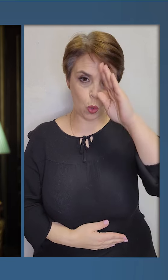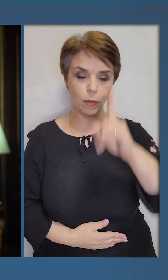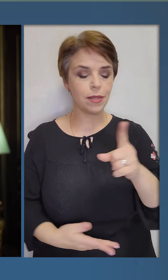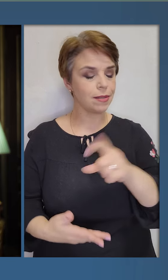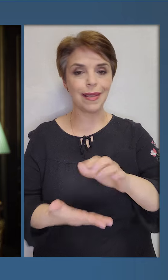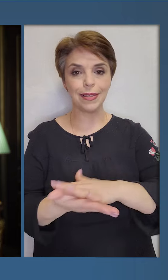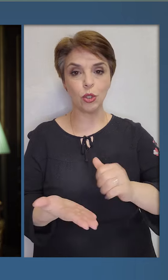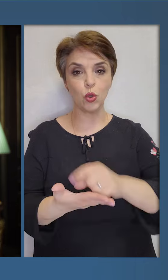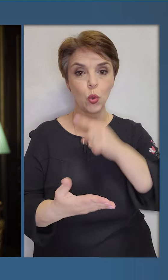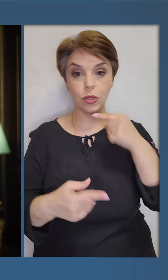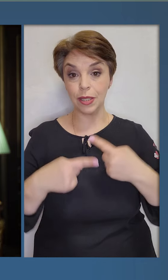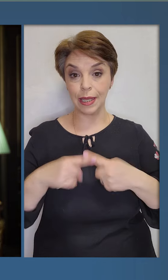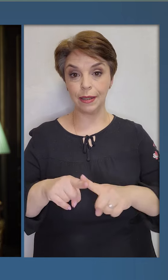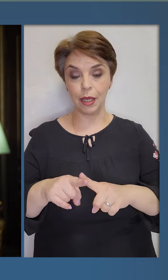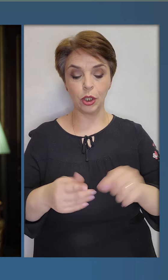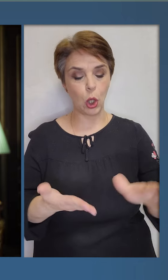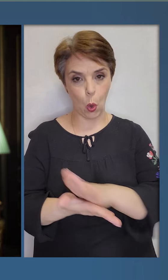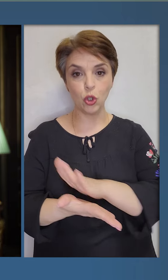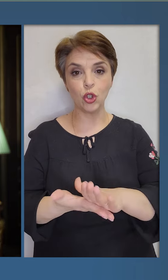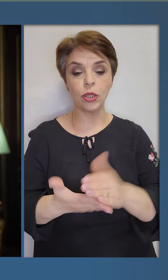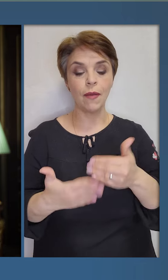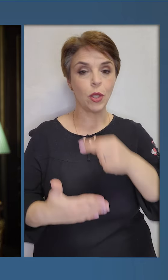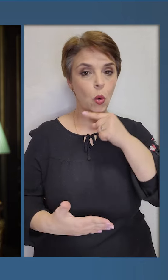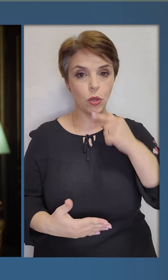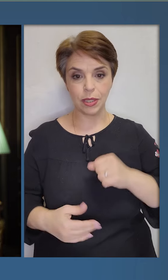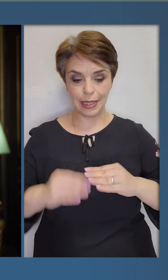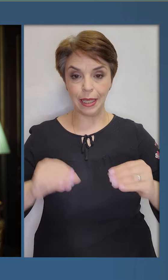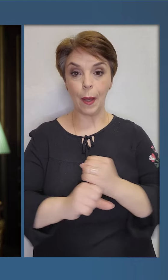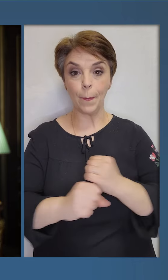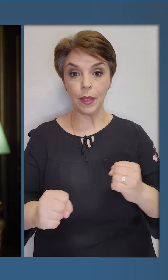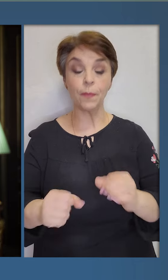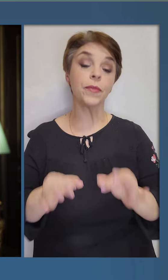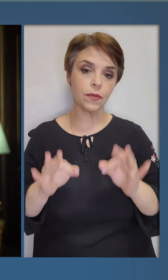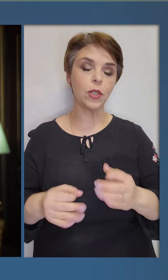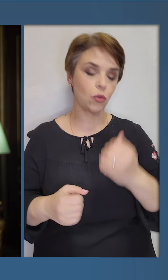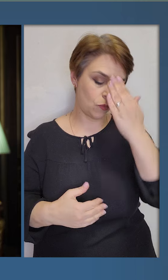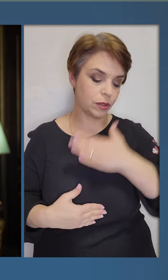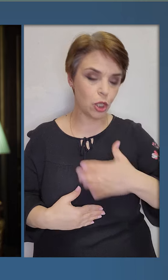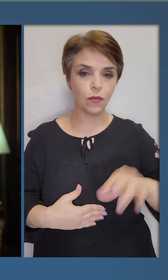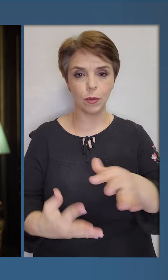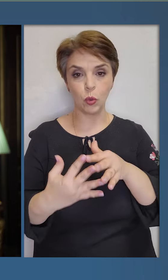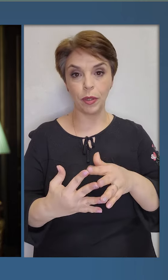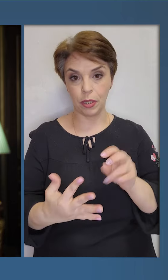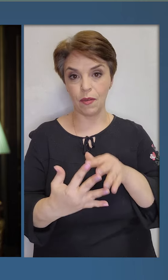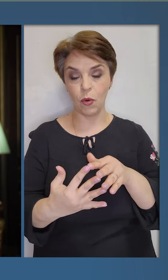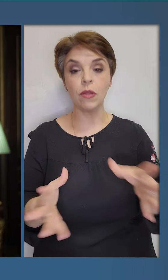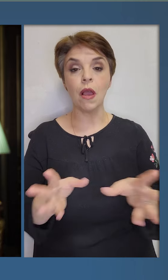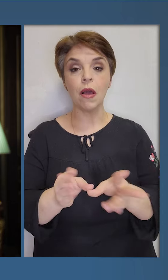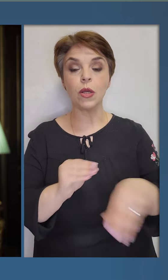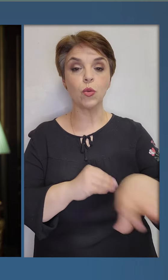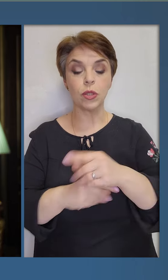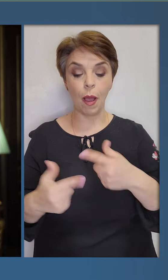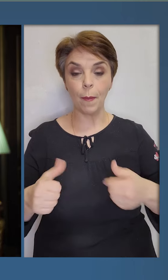хлопці, за знищення російської техніки та очищення від російських мін. Звісно, вдячнюю всім, хто б'ється на фронті,